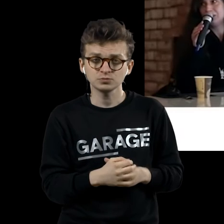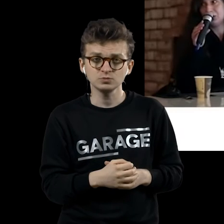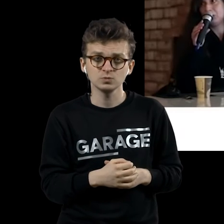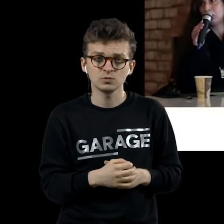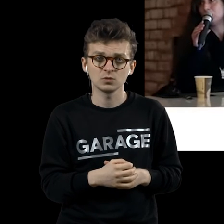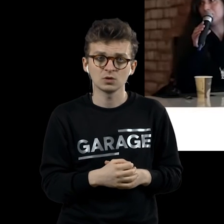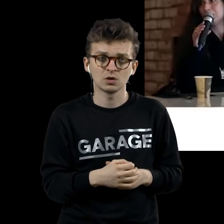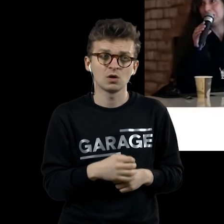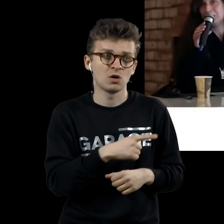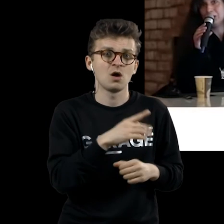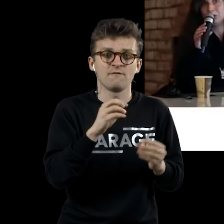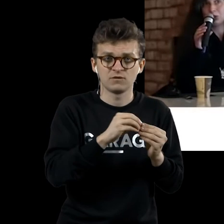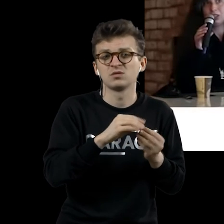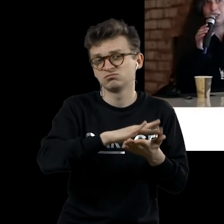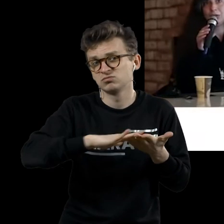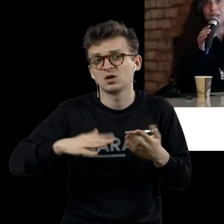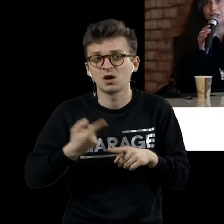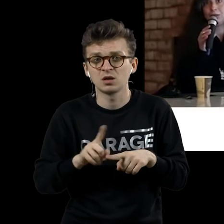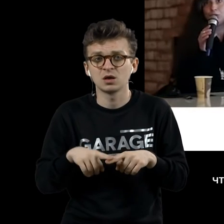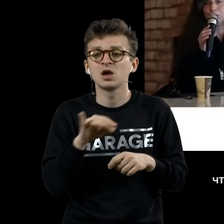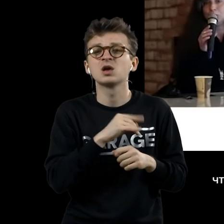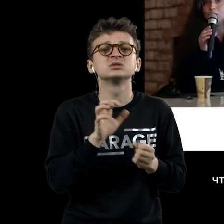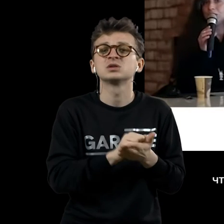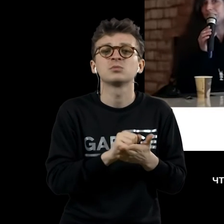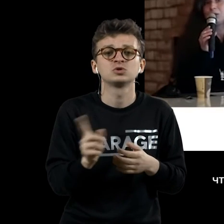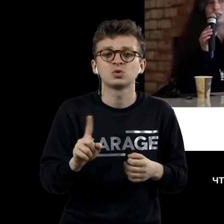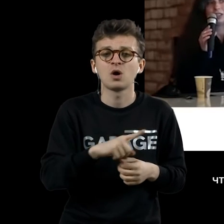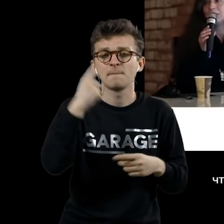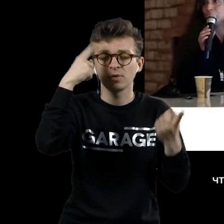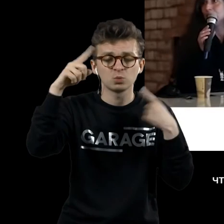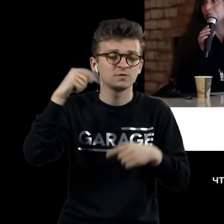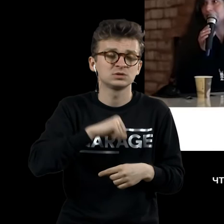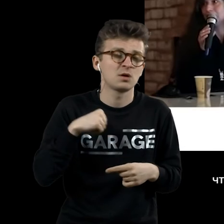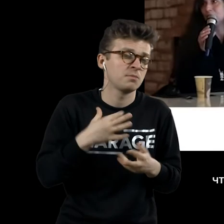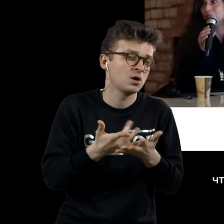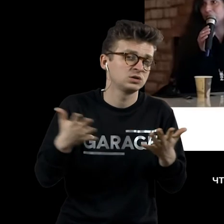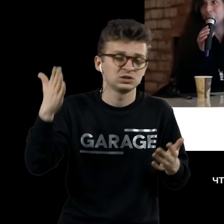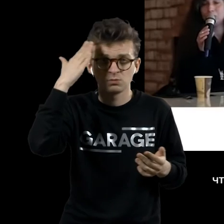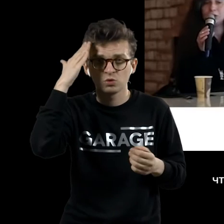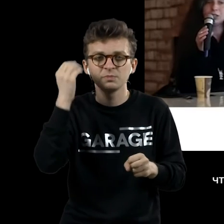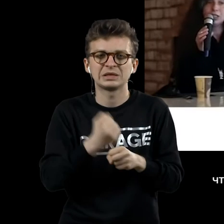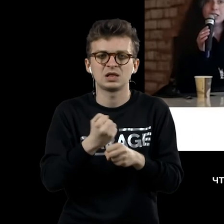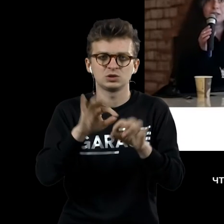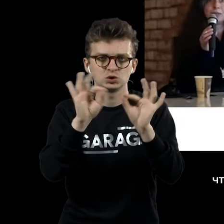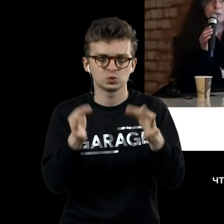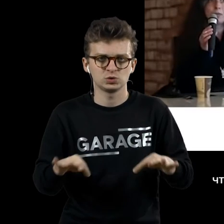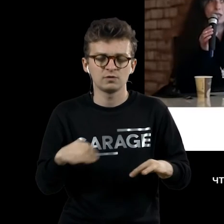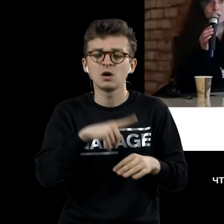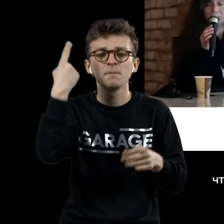Не делают же их по точным методам. И Дюшан занимается тем, что придумывает самые разные способы делать искусство. Он придумывает